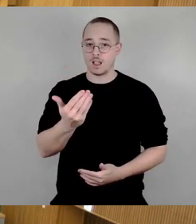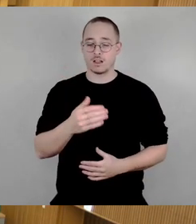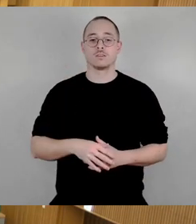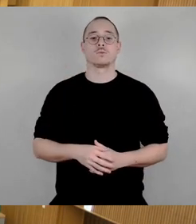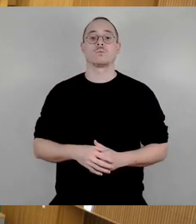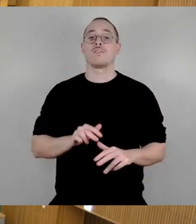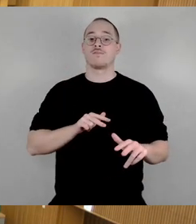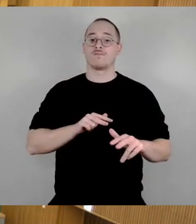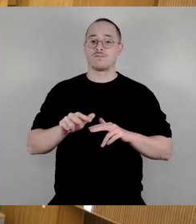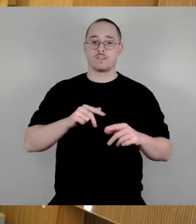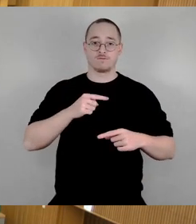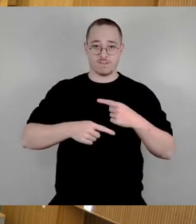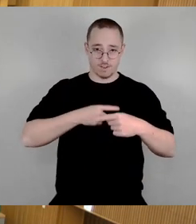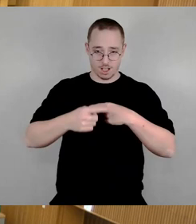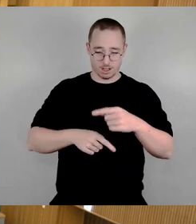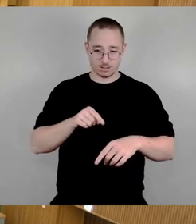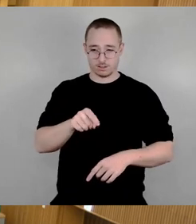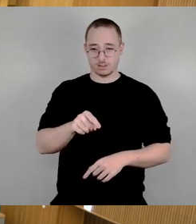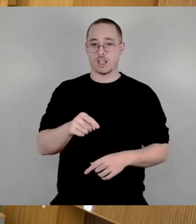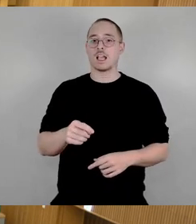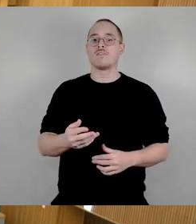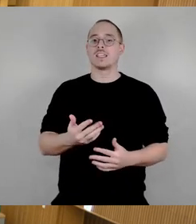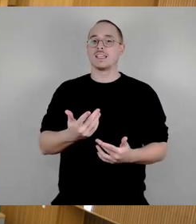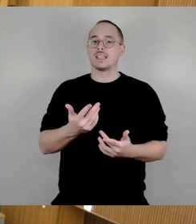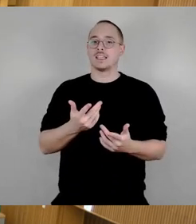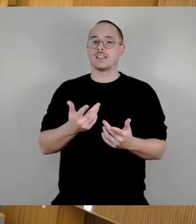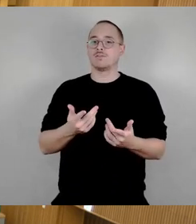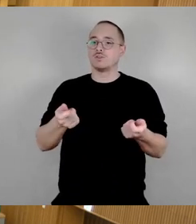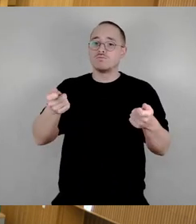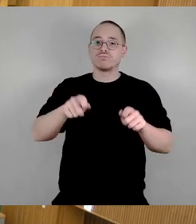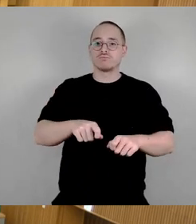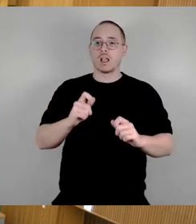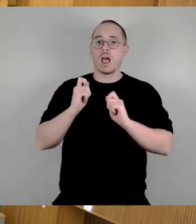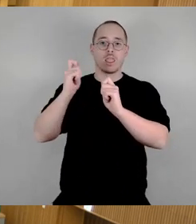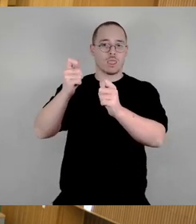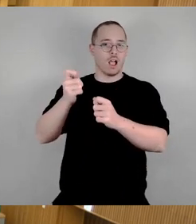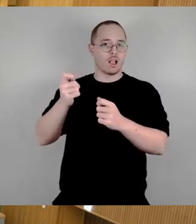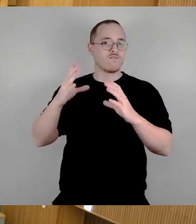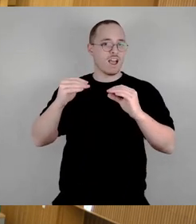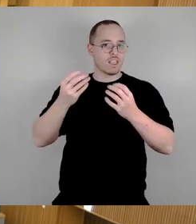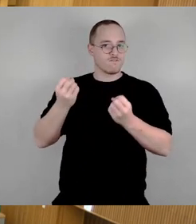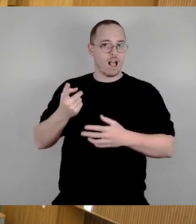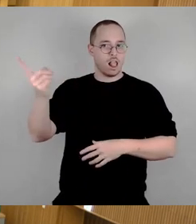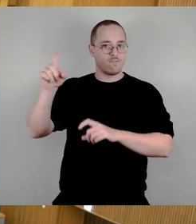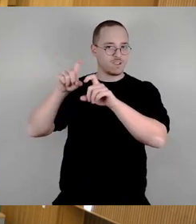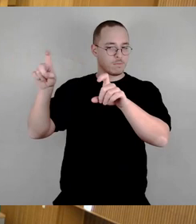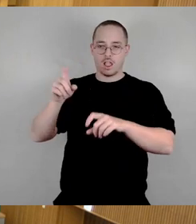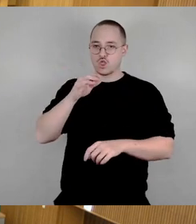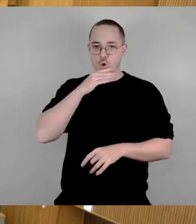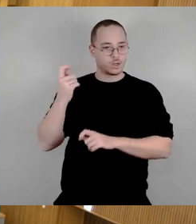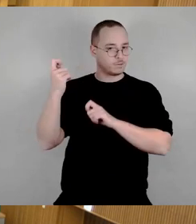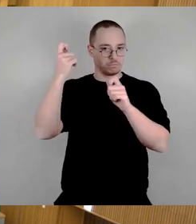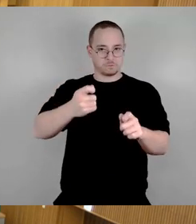Stilllegungsantrag noch nicht gestellt ist von Vattenfall. Das Planfeststellungsverfahren also auch noch nicht läuft. Ich hatte da ja zur